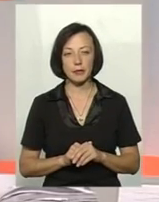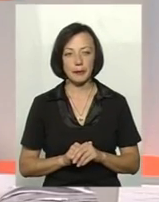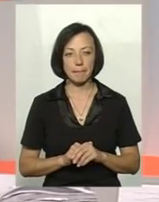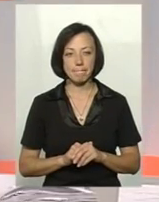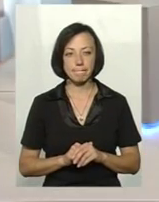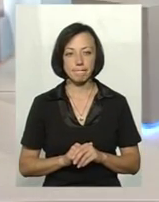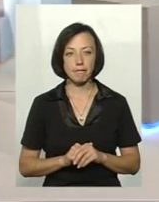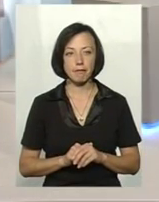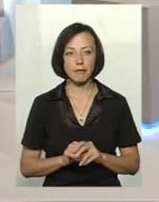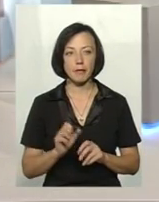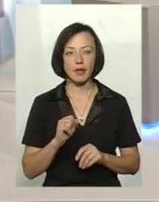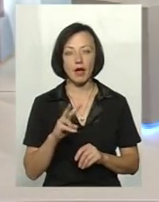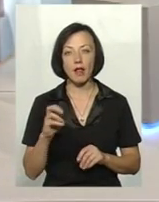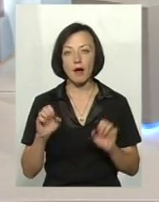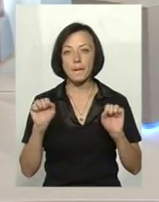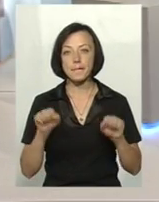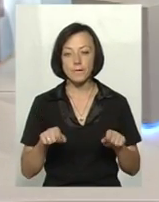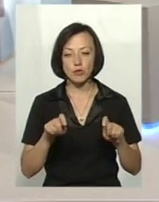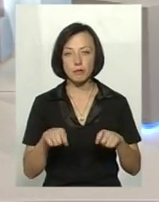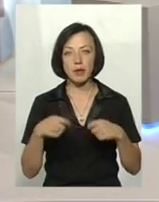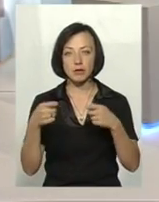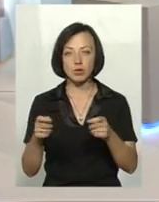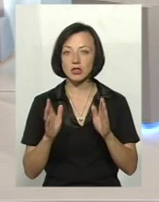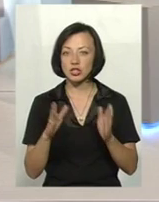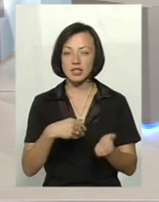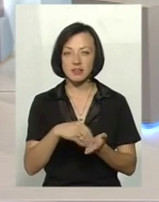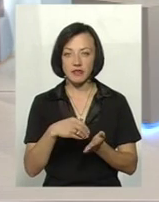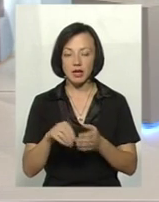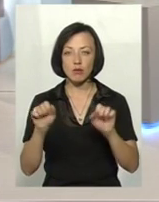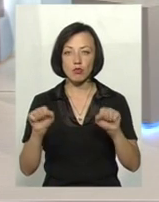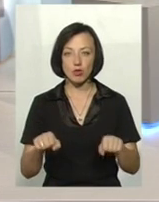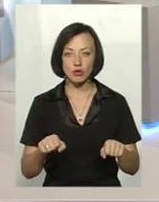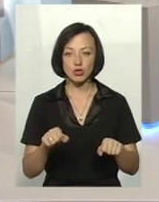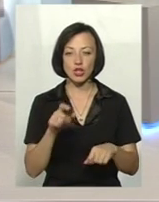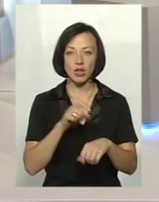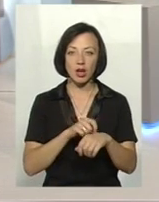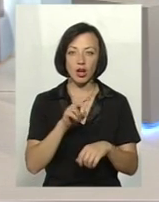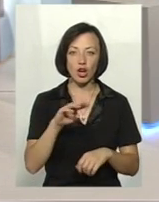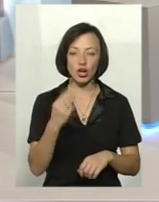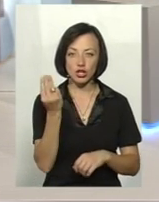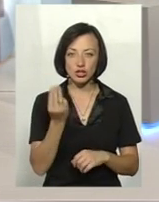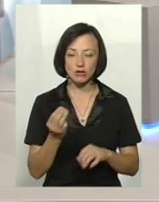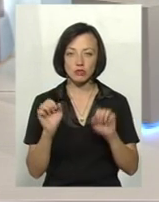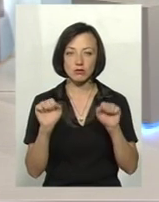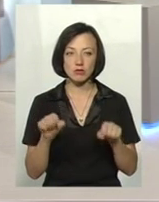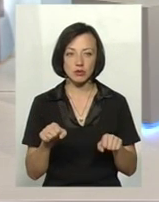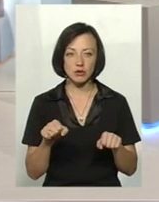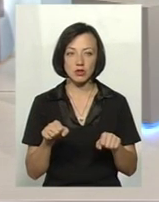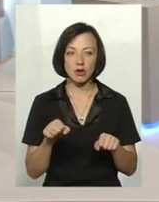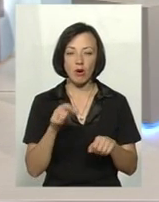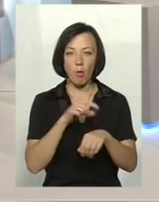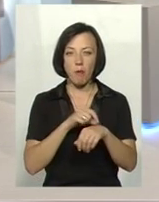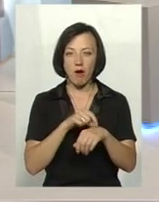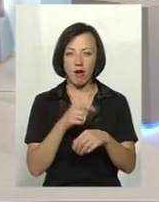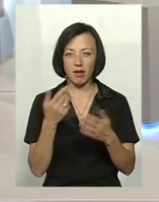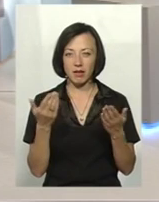Разом з тим, можуть переносити не лише свинь, можуть переносити кліщі, можуть переноситися… Просисні комахи